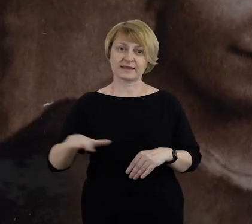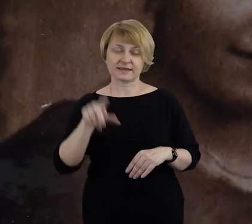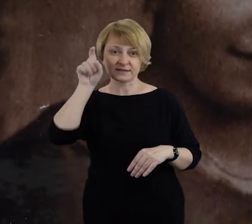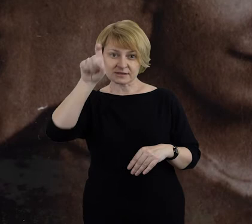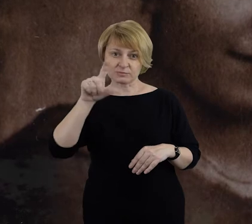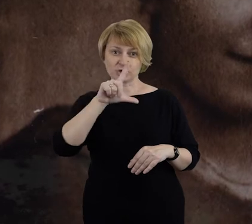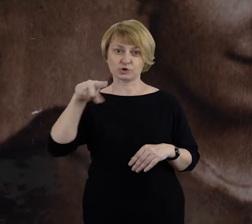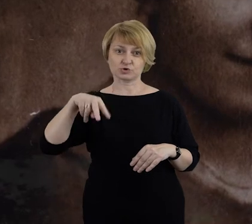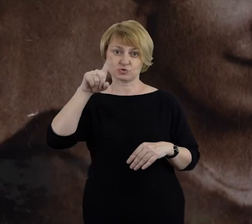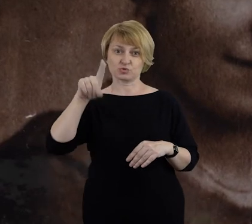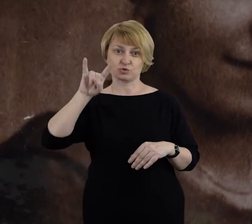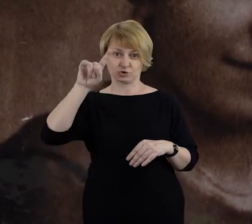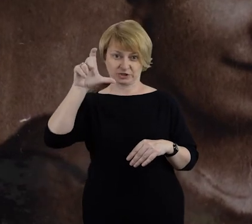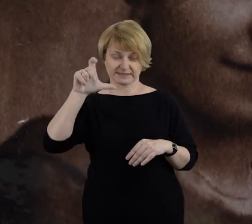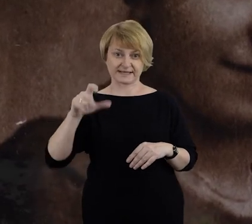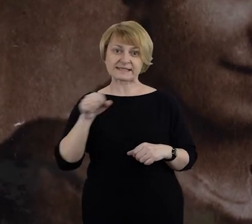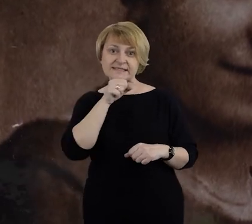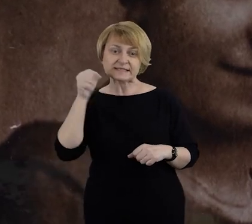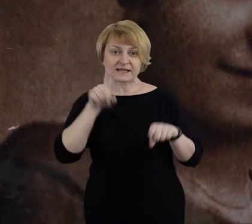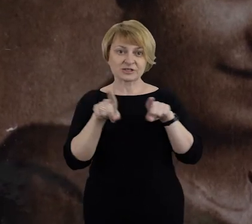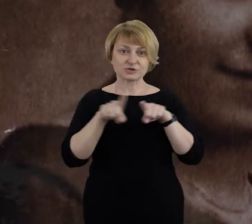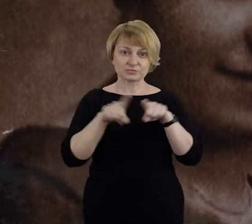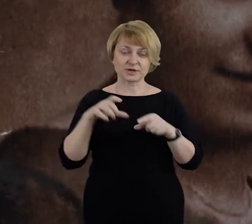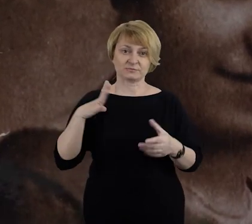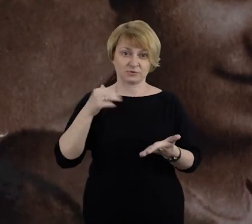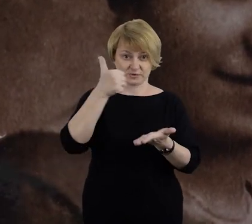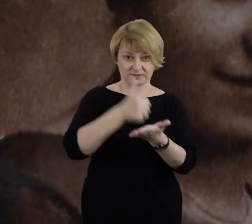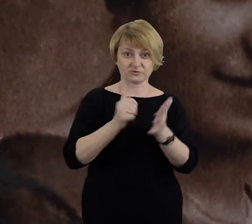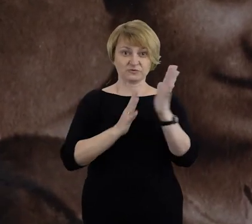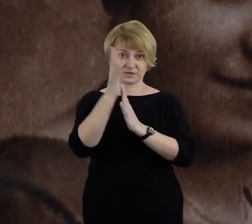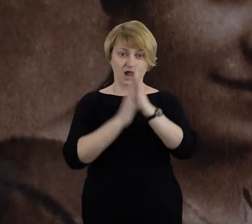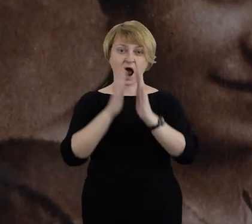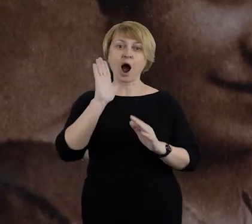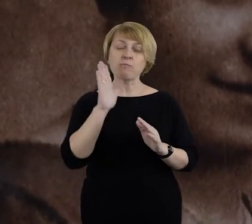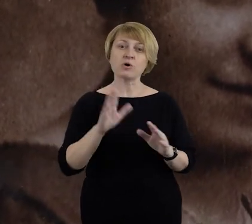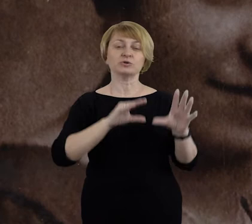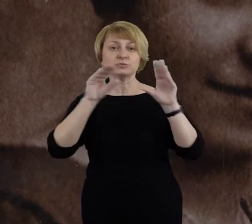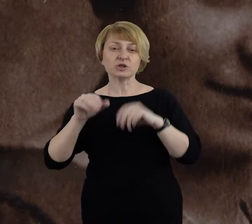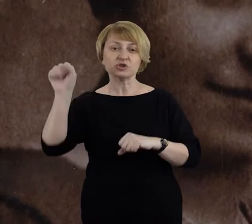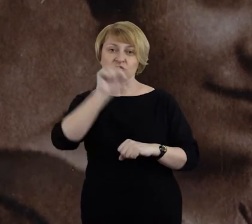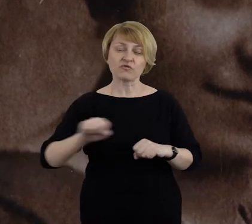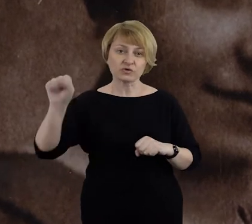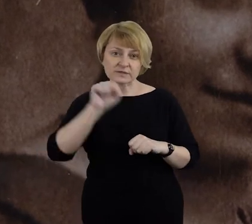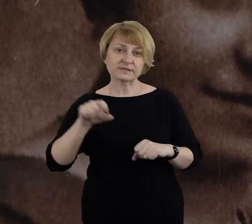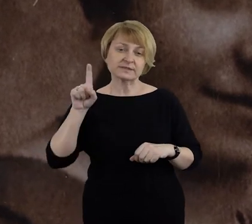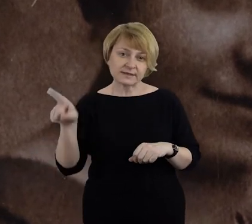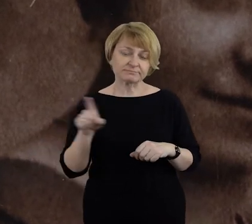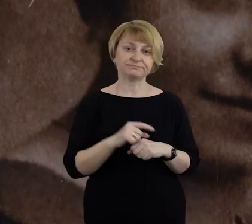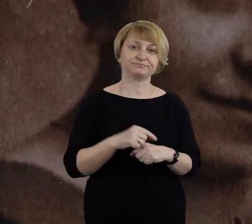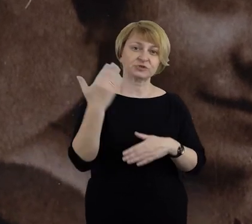Łużyc właściwie, bo tam jej starszy brat był leśniczym. A potem we Wrocławiu, gdzie